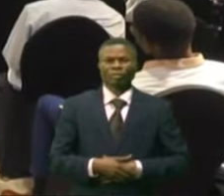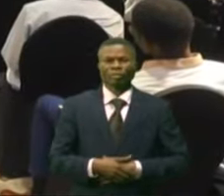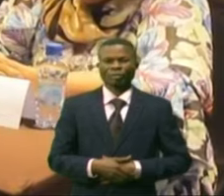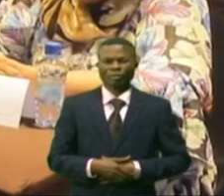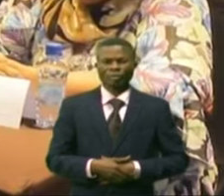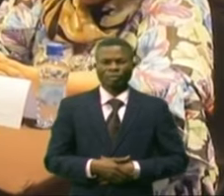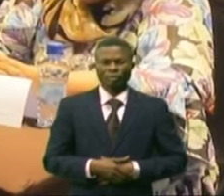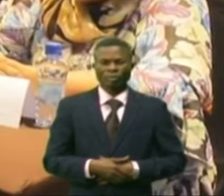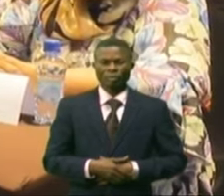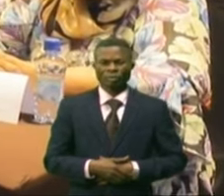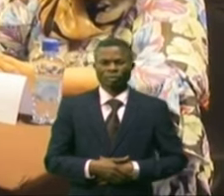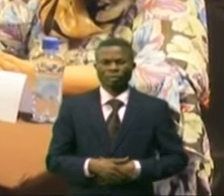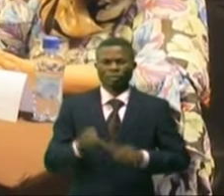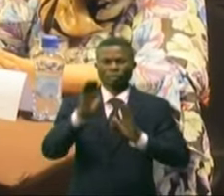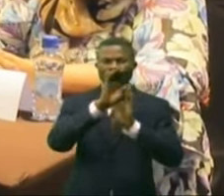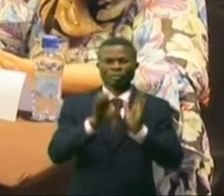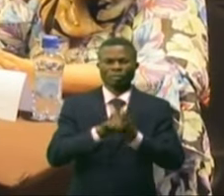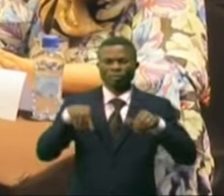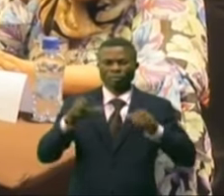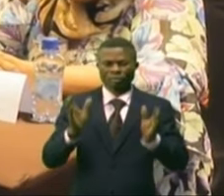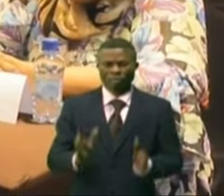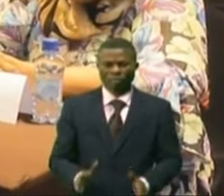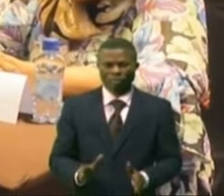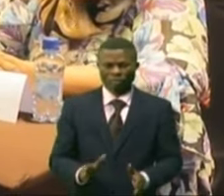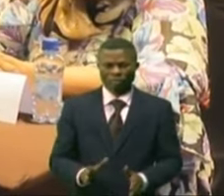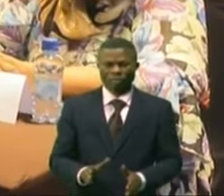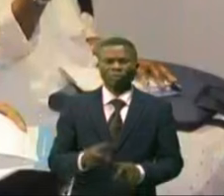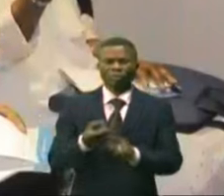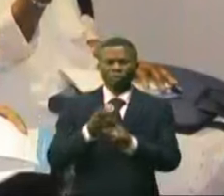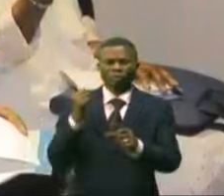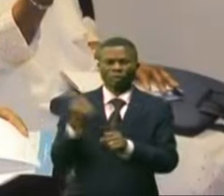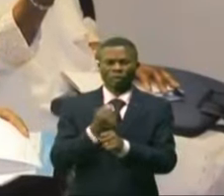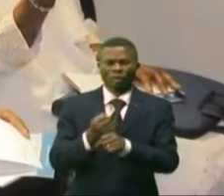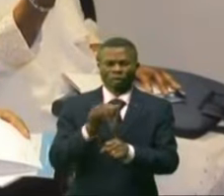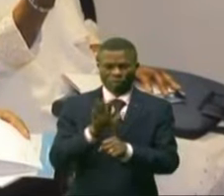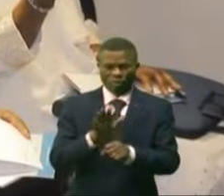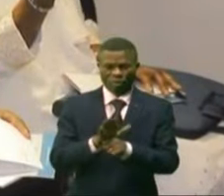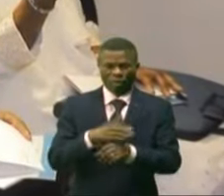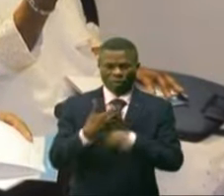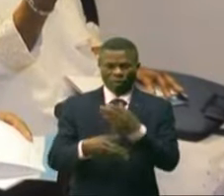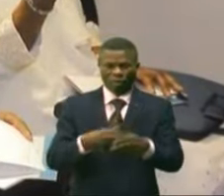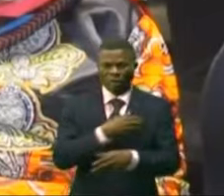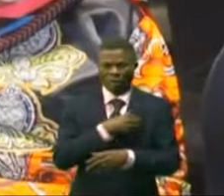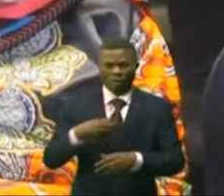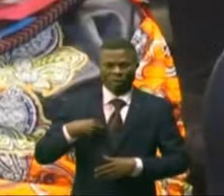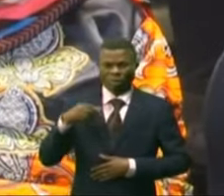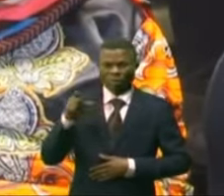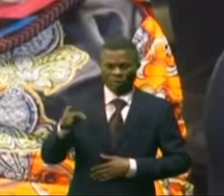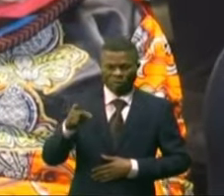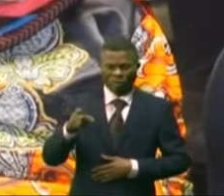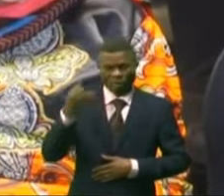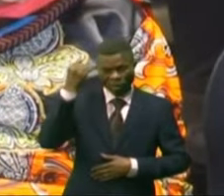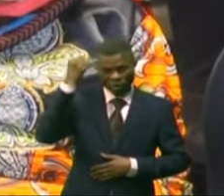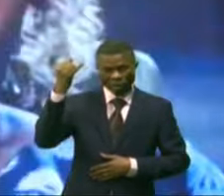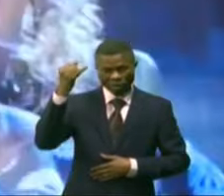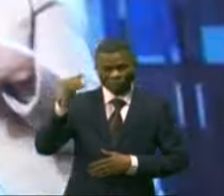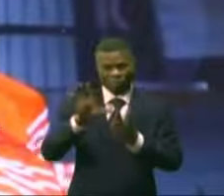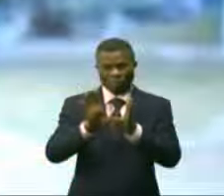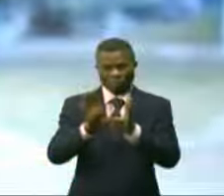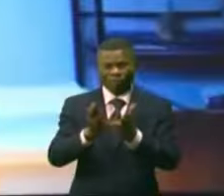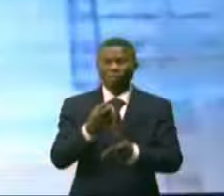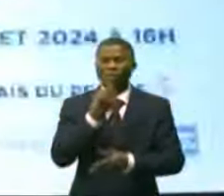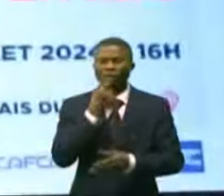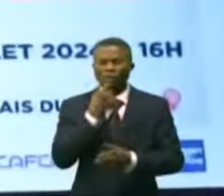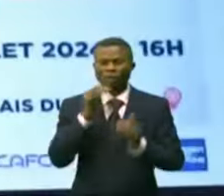inscrite dans la constitution congolaise est le fruit d'un travail de fourmi réalisé par ses pionnières. Dans le cadre du film Histoire de la